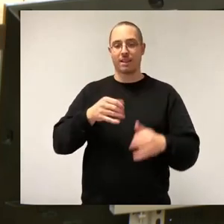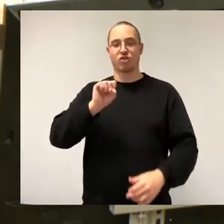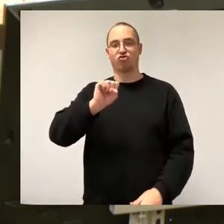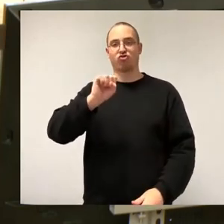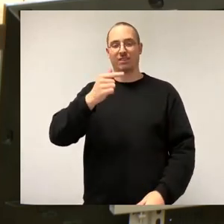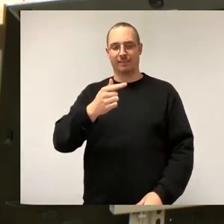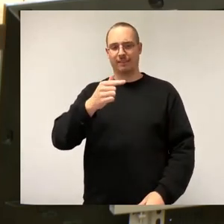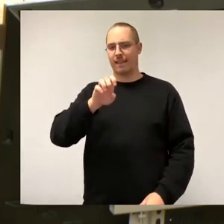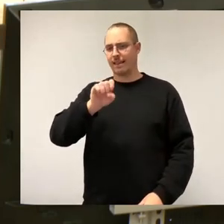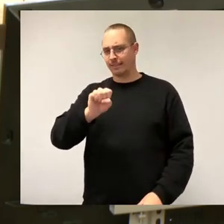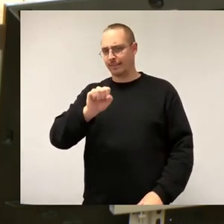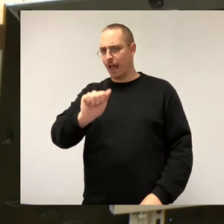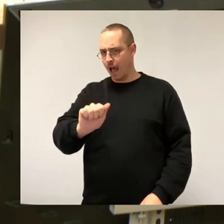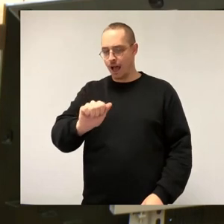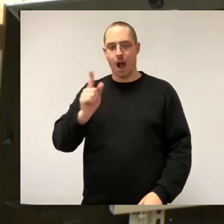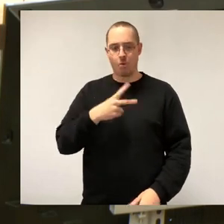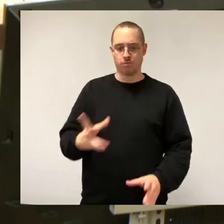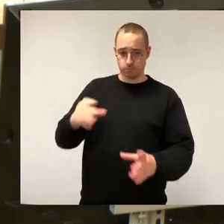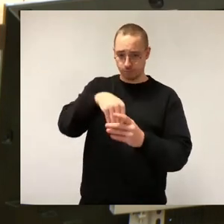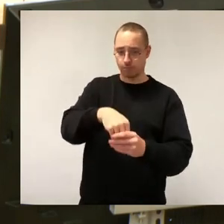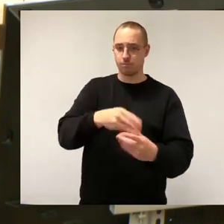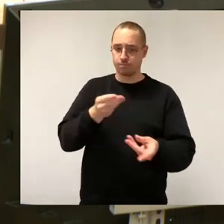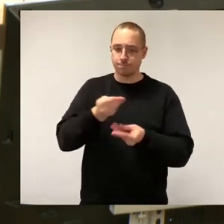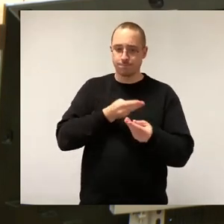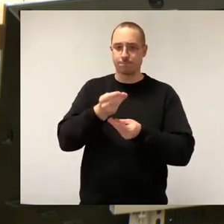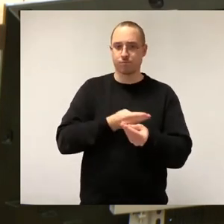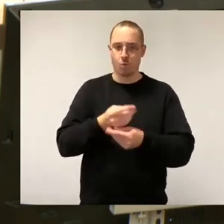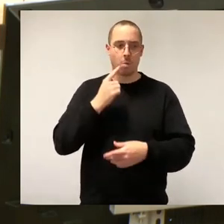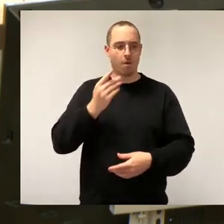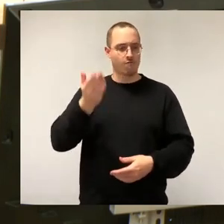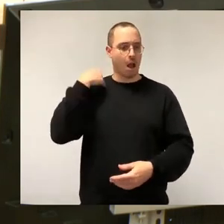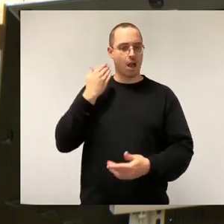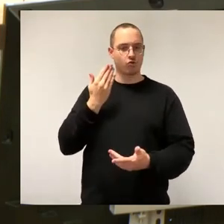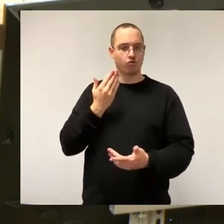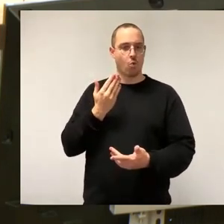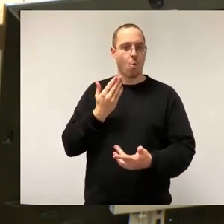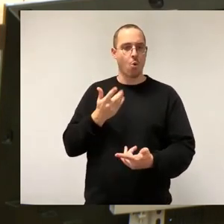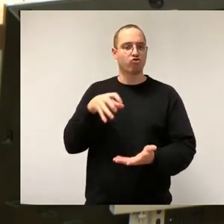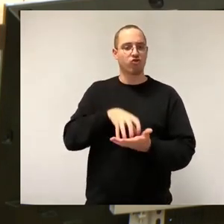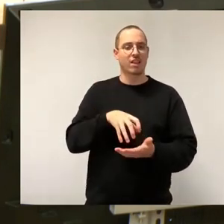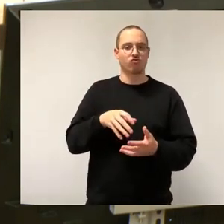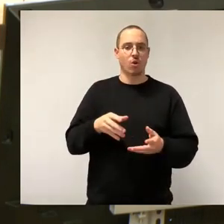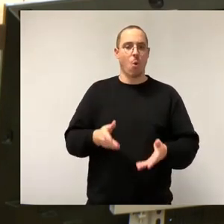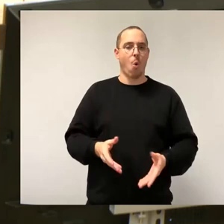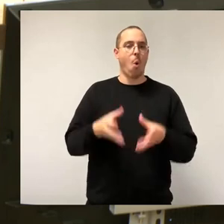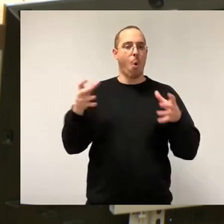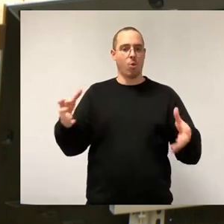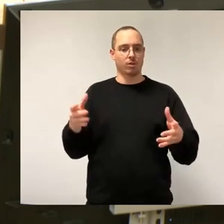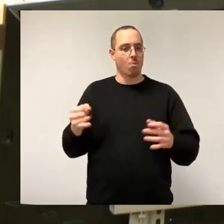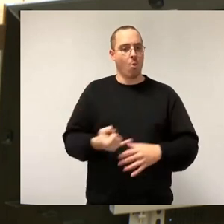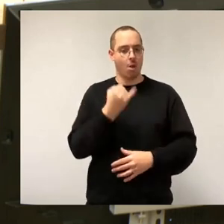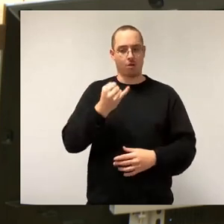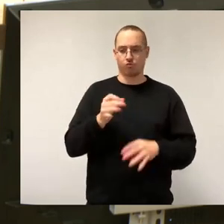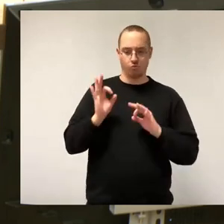Vergangenheit bei vielen städtischen Großprojekten mit hohem Einsatz auch bewährt hat. Die Zeit bis zur Eröffnung des TSMC-Standsorts